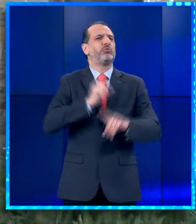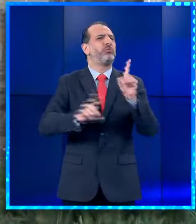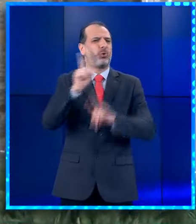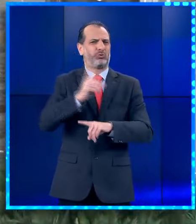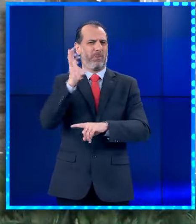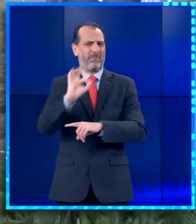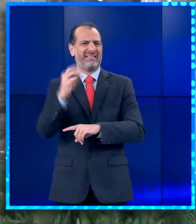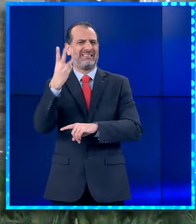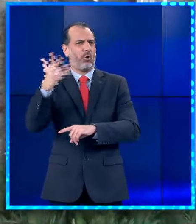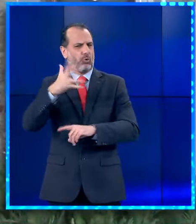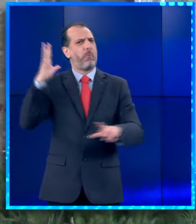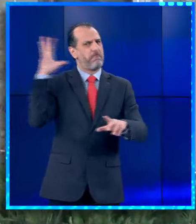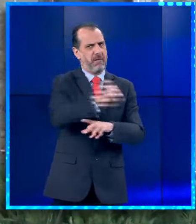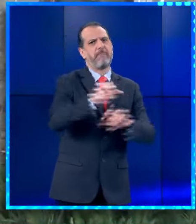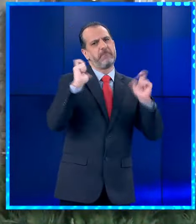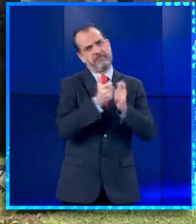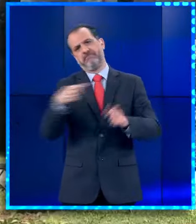53χρονος ιδιοκτήτης του.